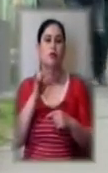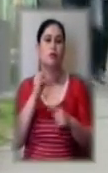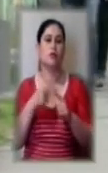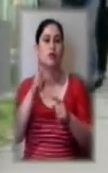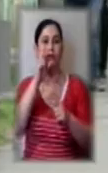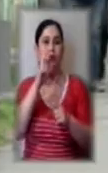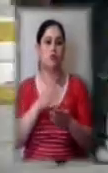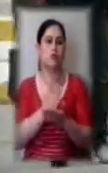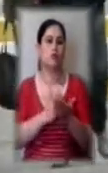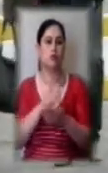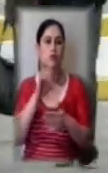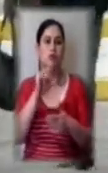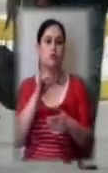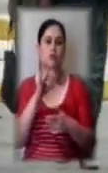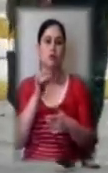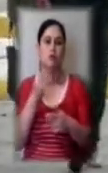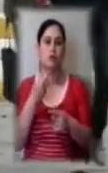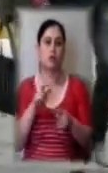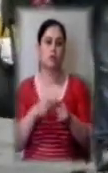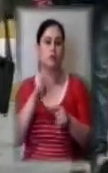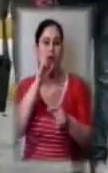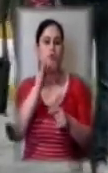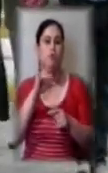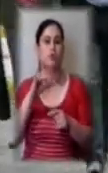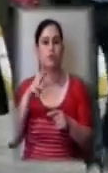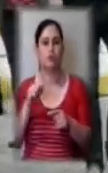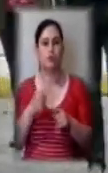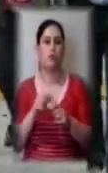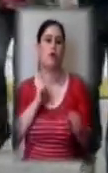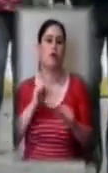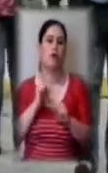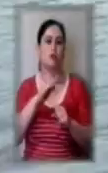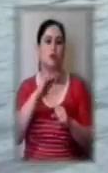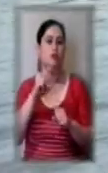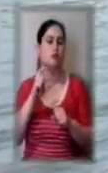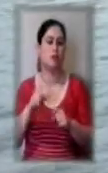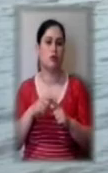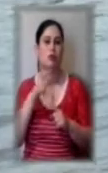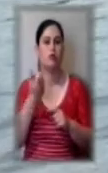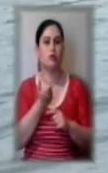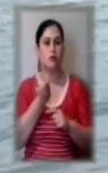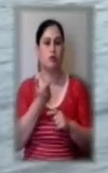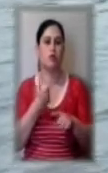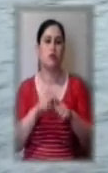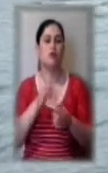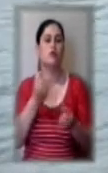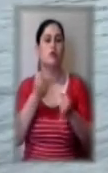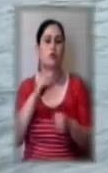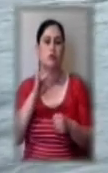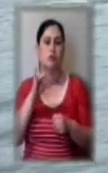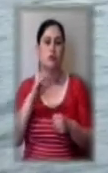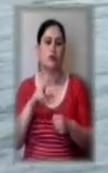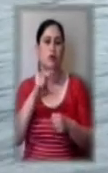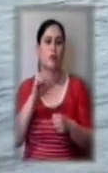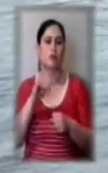надзвичайних ситуацій Держпродспоживслужби управління житлово-комунального господарства. Чи дотримані санітарно-гігієнічні норми на